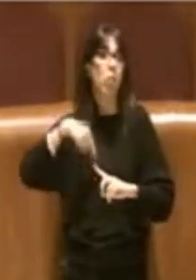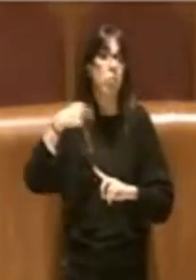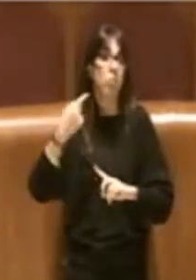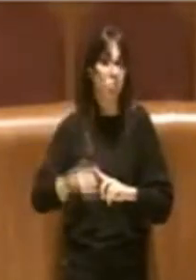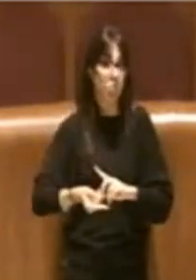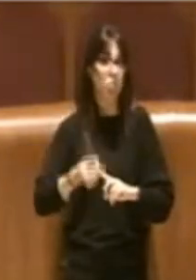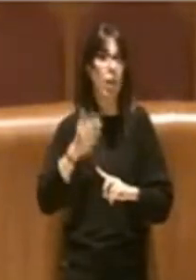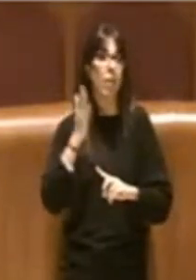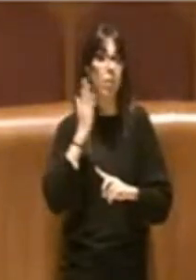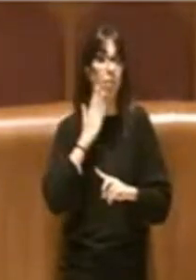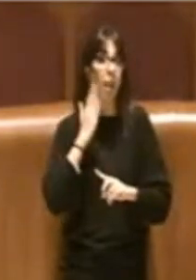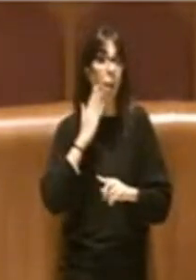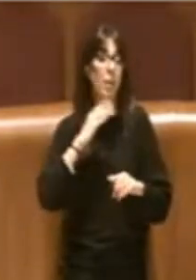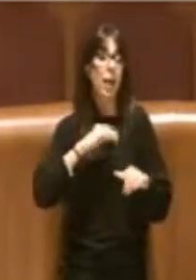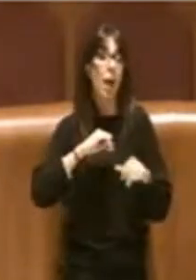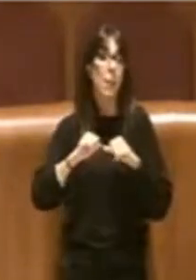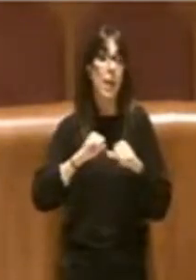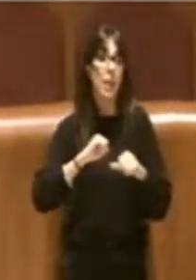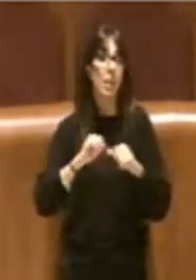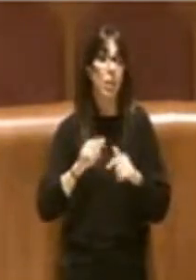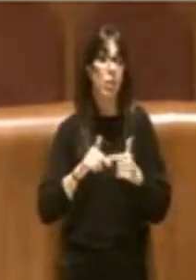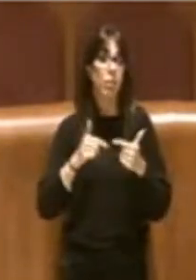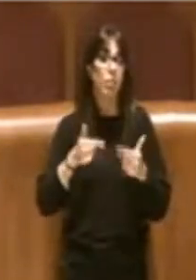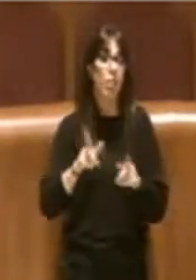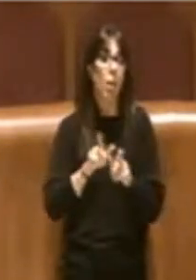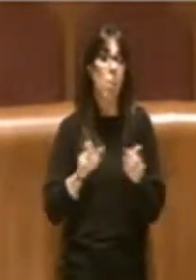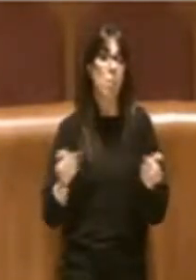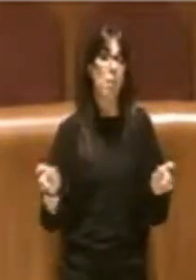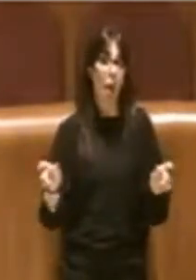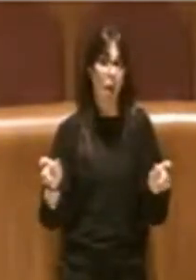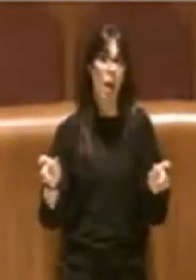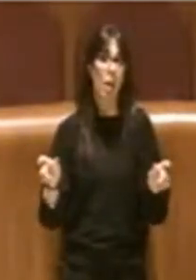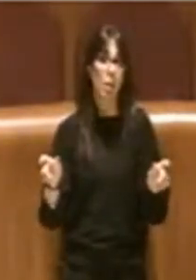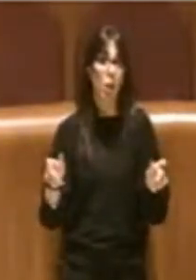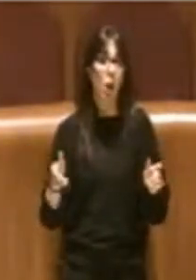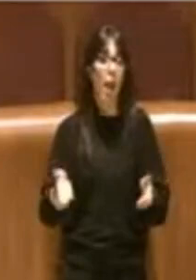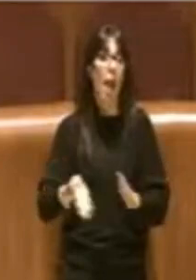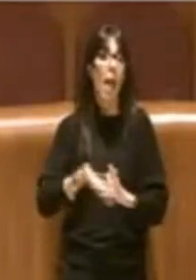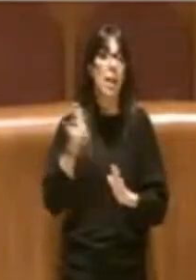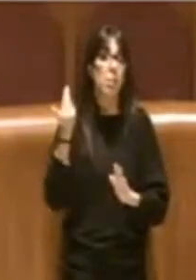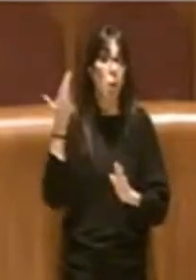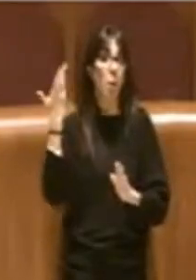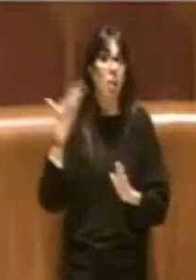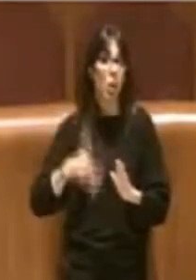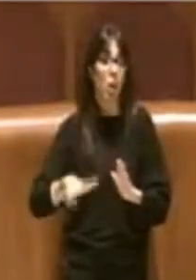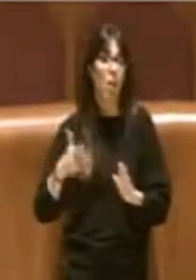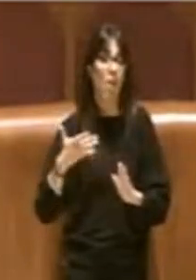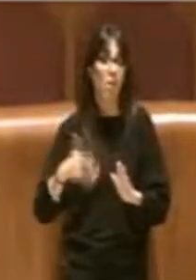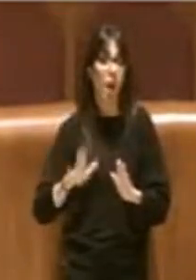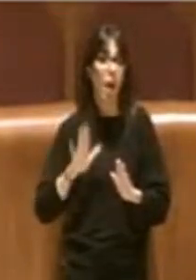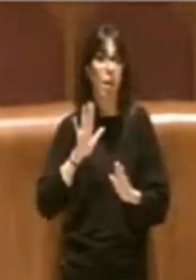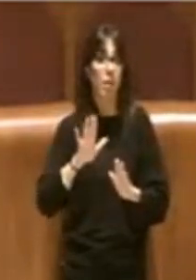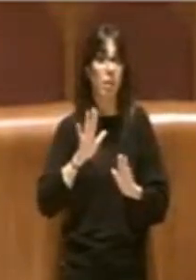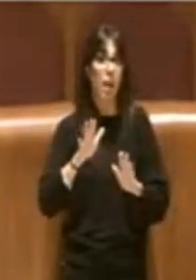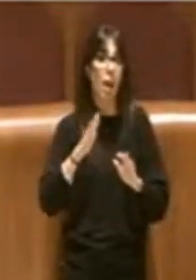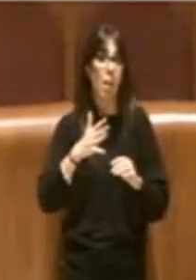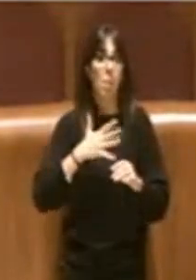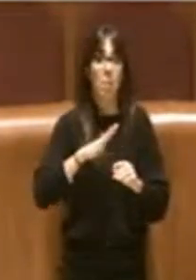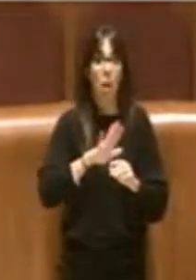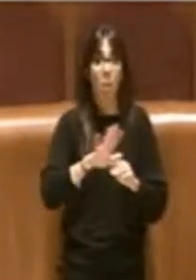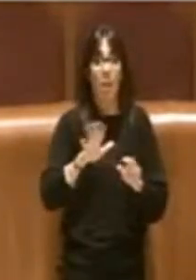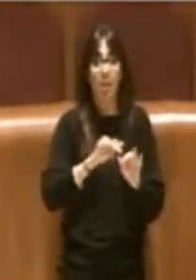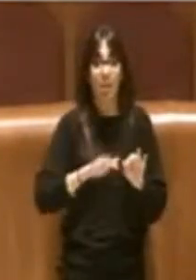dell'amministrazione nei confronti degli aventi diritto che sono stati espropriati delle proprietà,